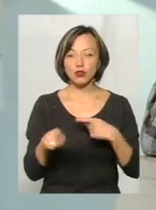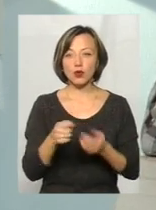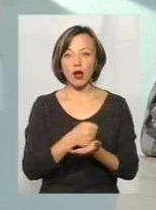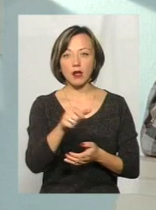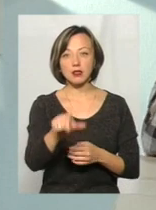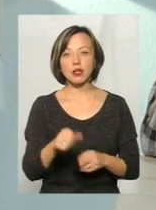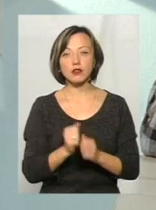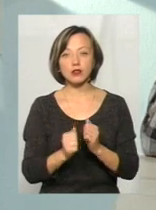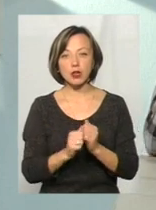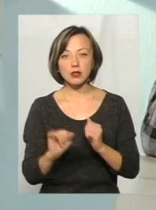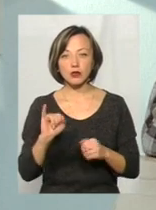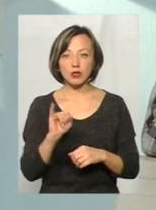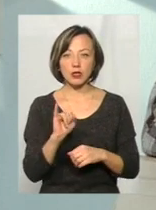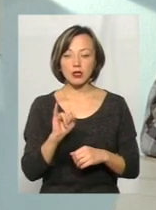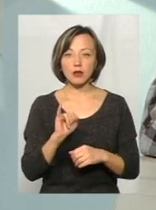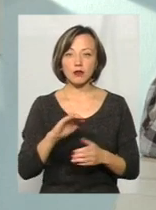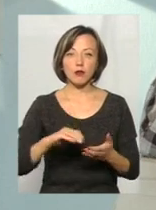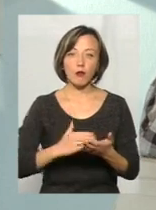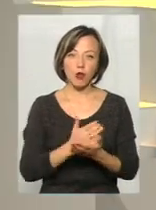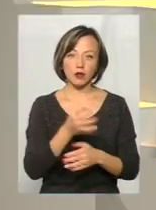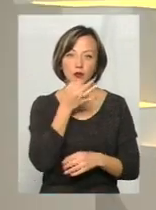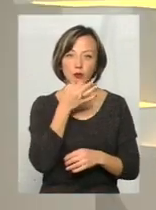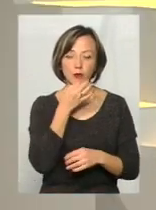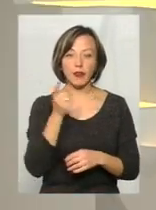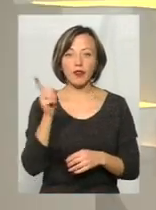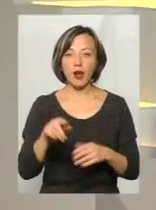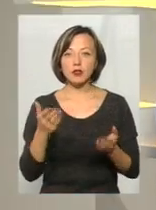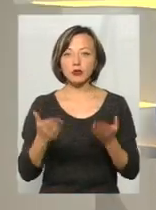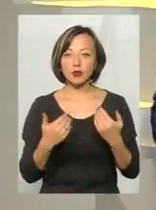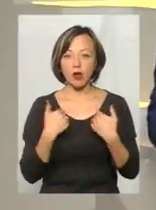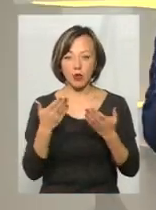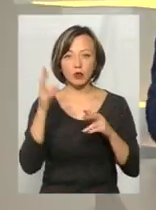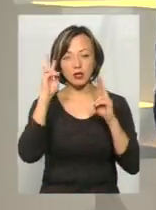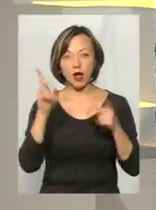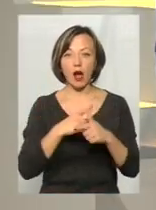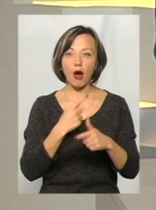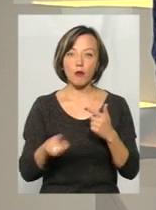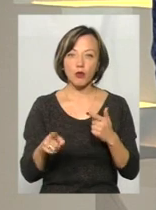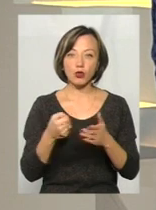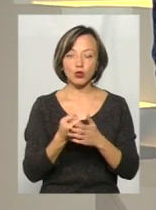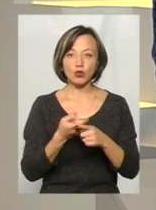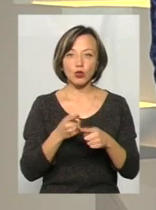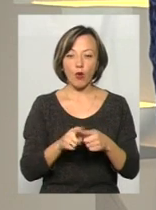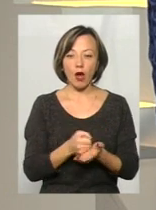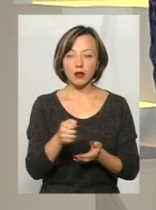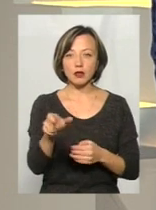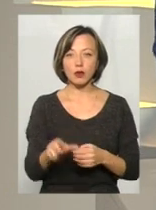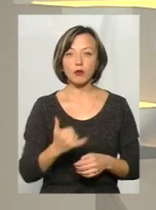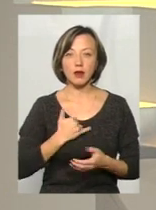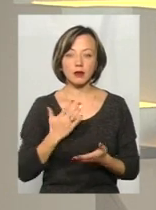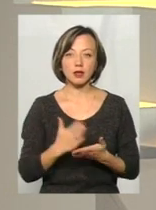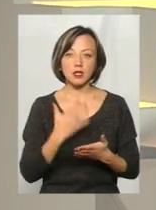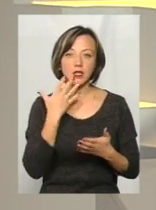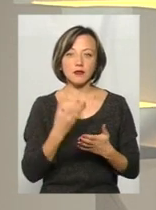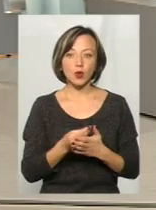дуже часто із-за політичних вподобань. Тобто, навіть якщо я його не знаю, або безпосередньо до цього кандидата в мене є там